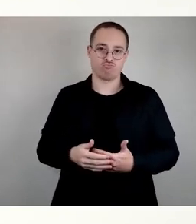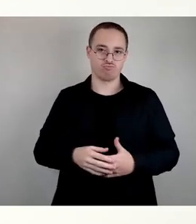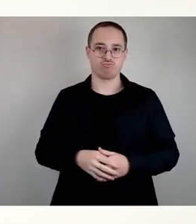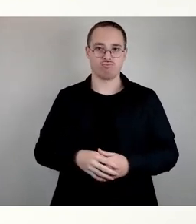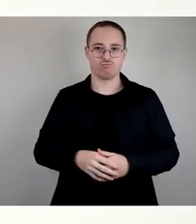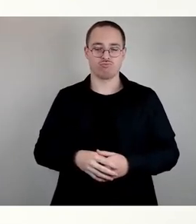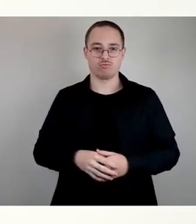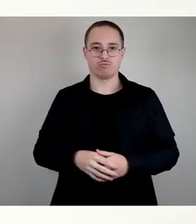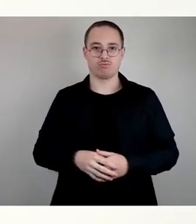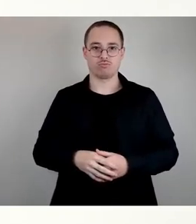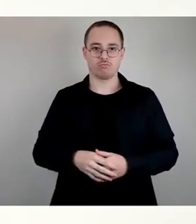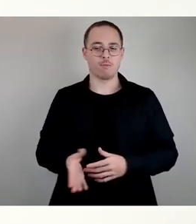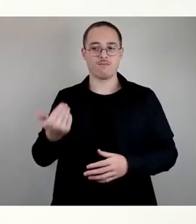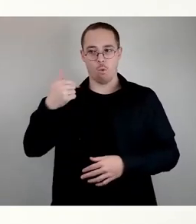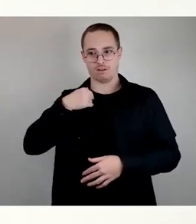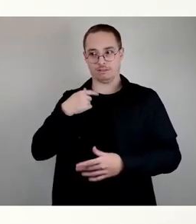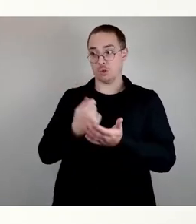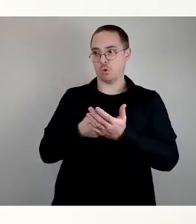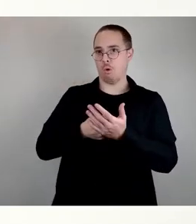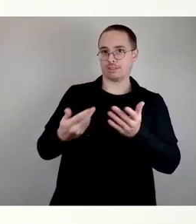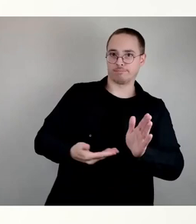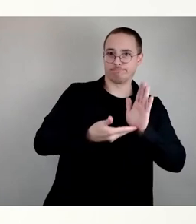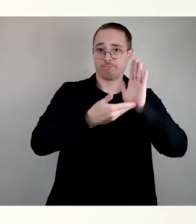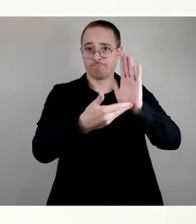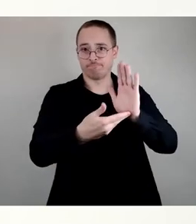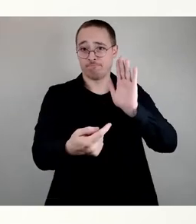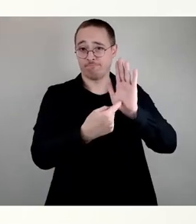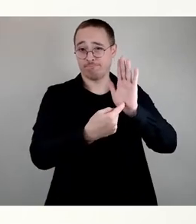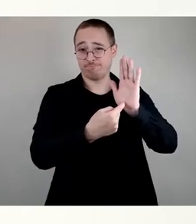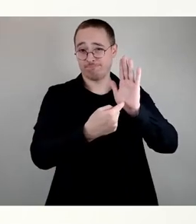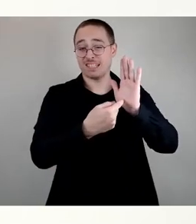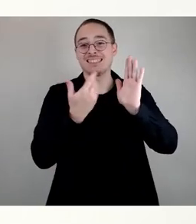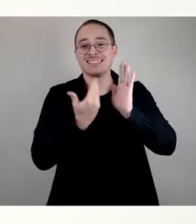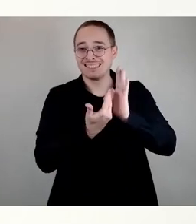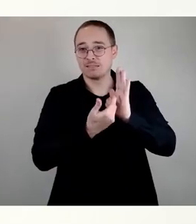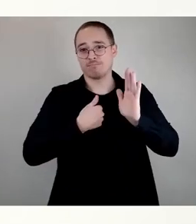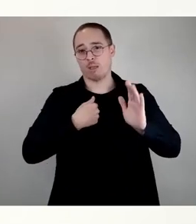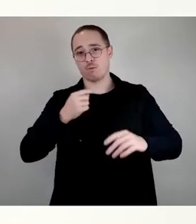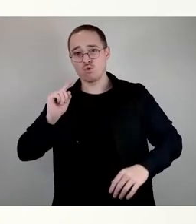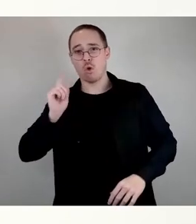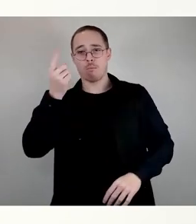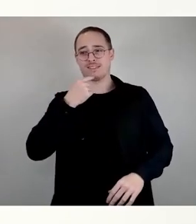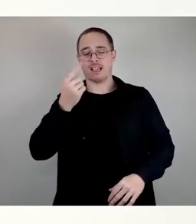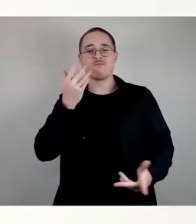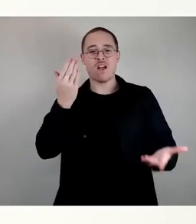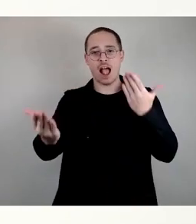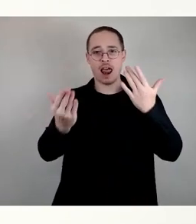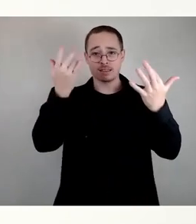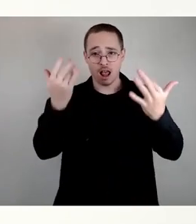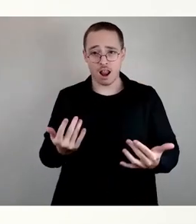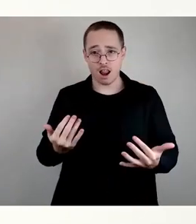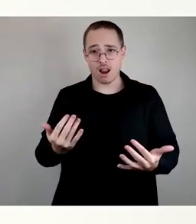Vordergrund gestellt habe, was die Unterbringung angeht, will ich Ihnen da auch noch mal eine Vergleichszahl nennen. Wir haben